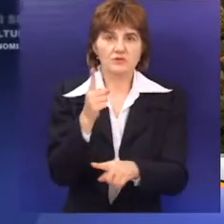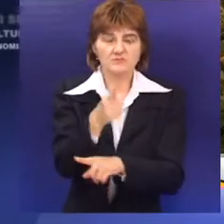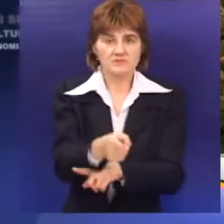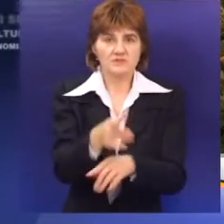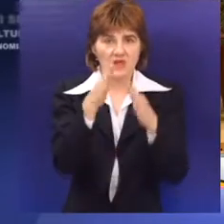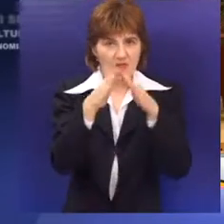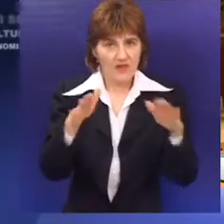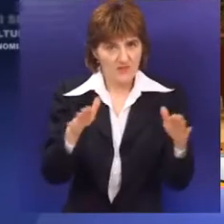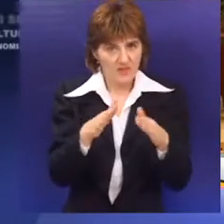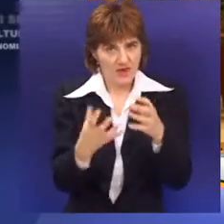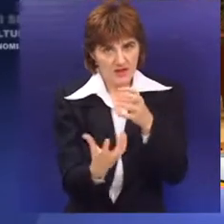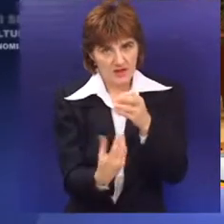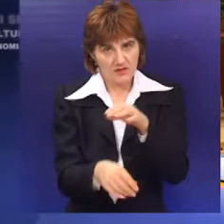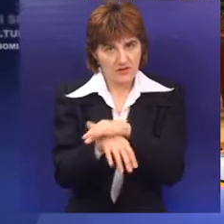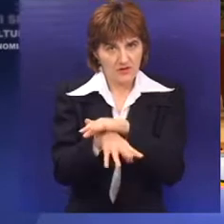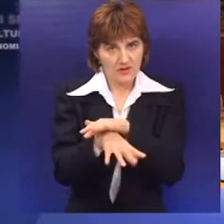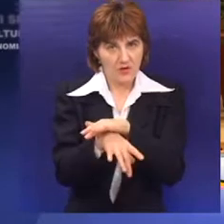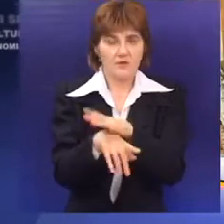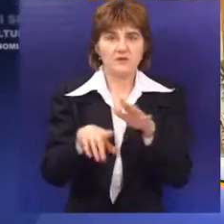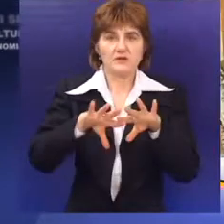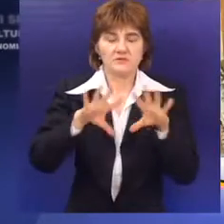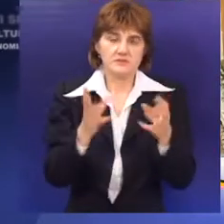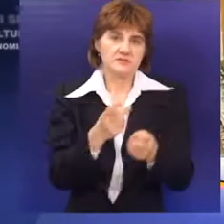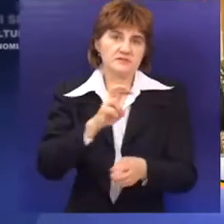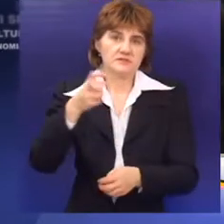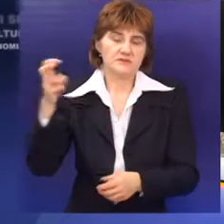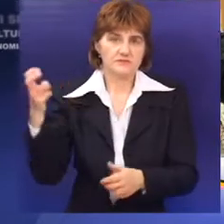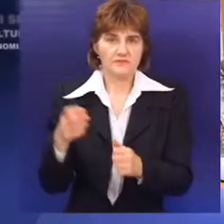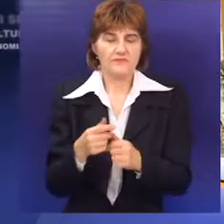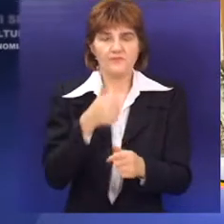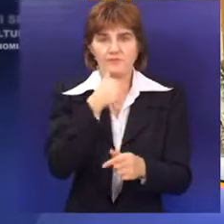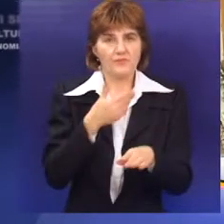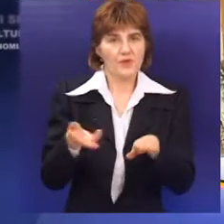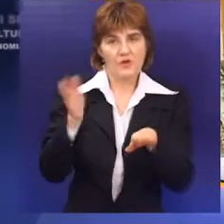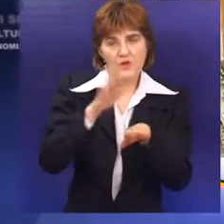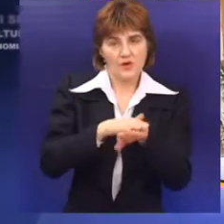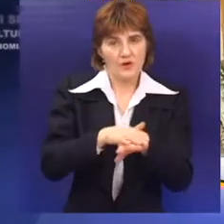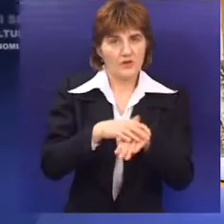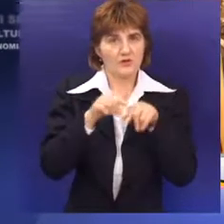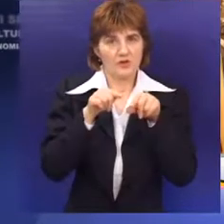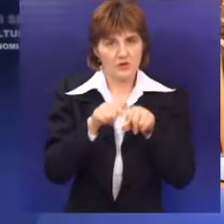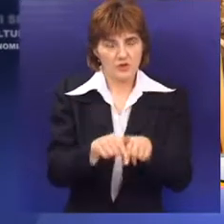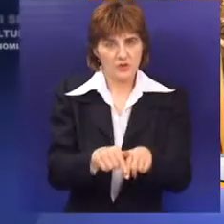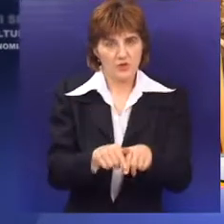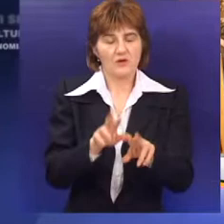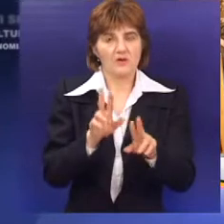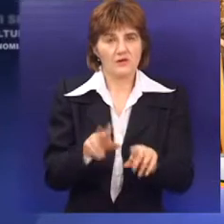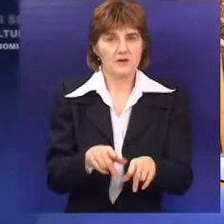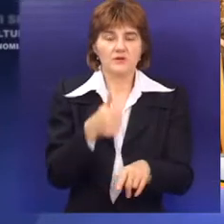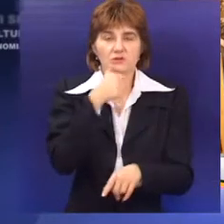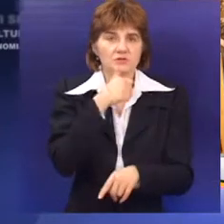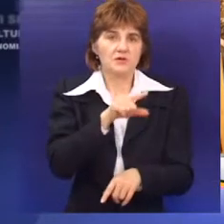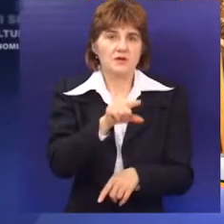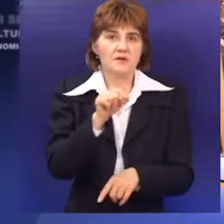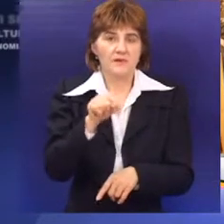kupite jelku sa busenom, tuje, ukrasno šiblje i druge sadnice. Pored jelke sa busenom postoje i drugi ekološki